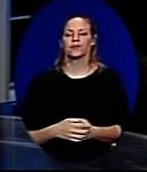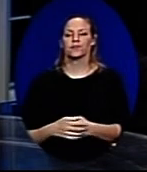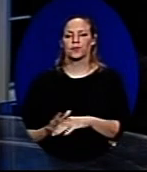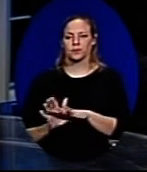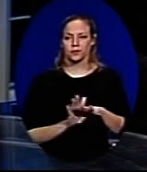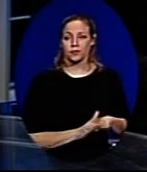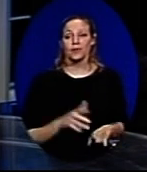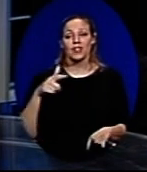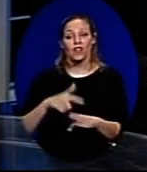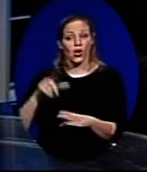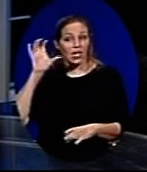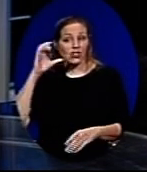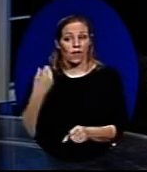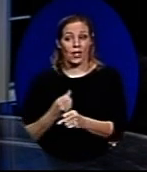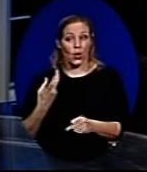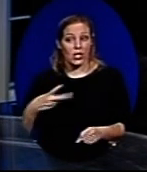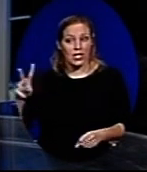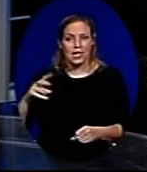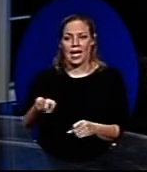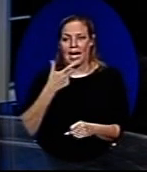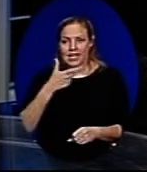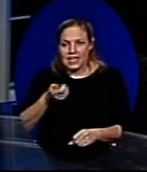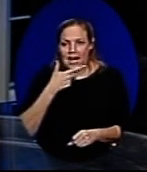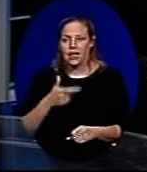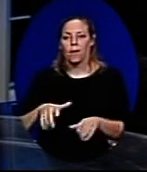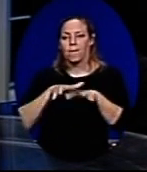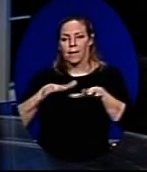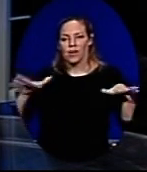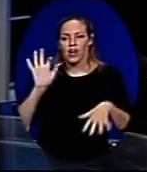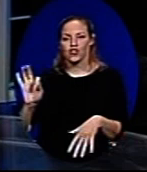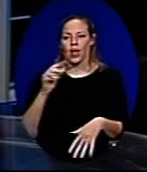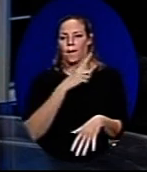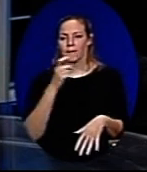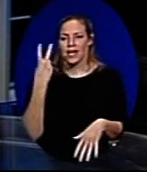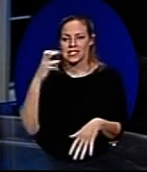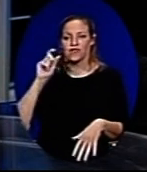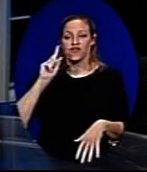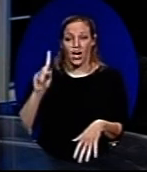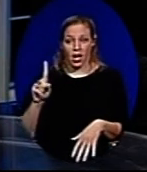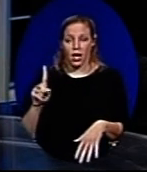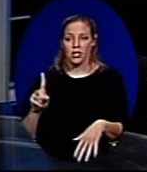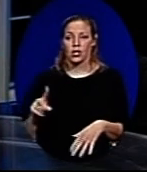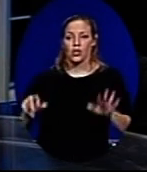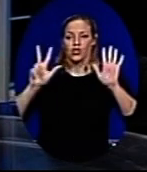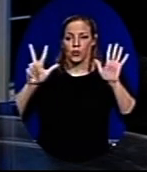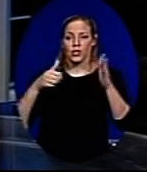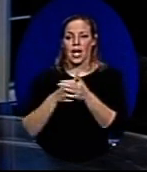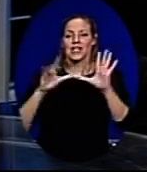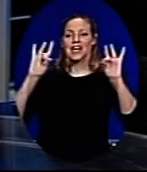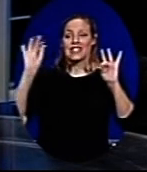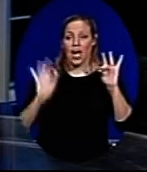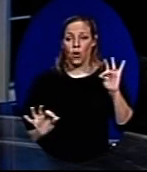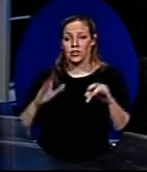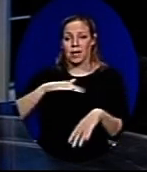קשב, פעילות יתר, ריטלין, המגפה של המאה ה-21. שמונה עד עשרה